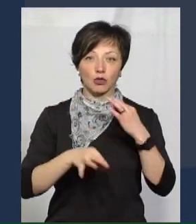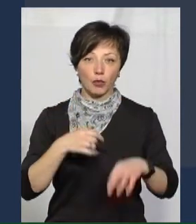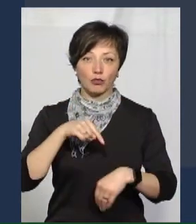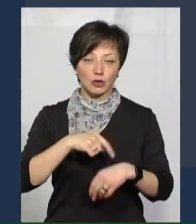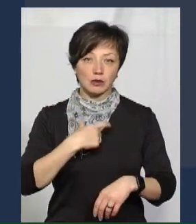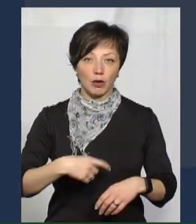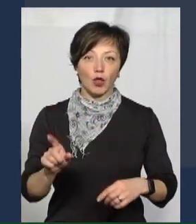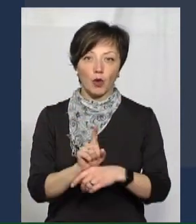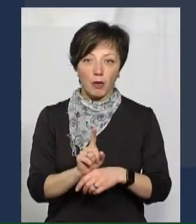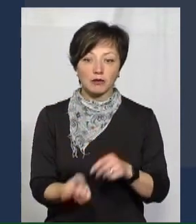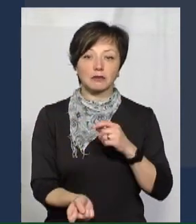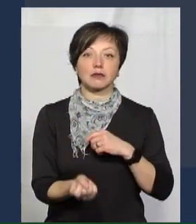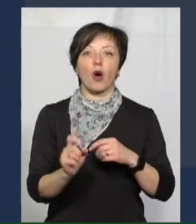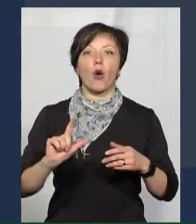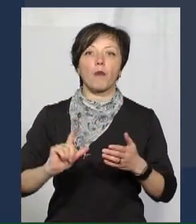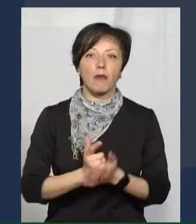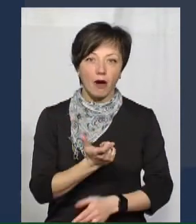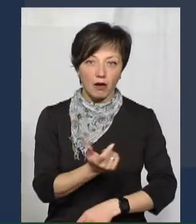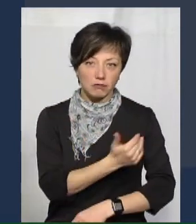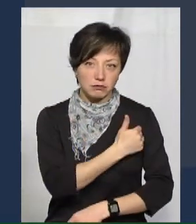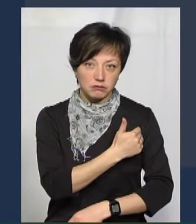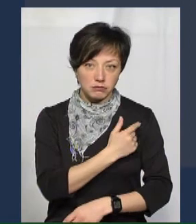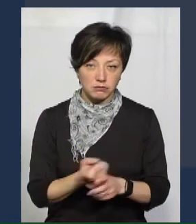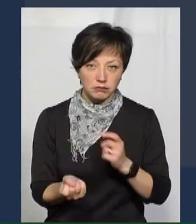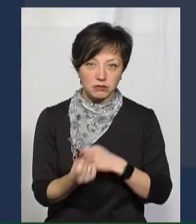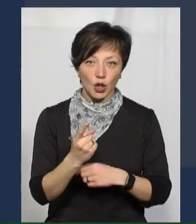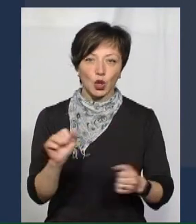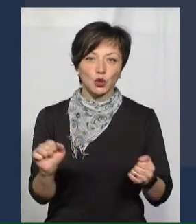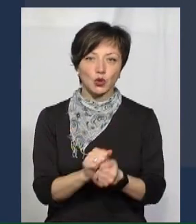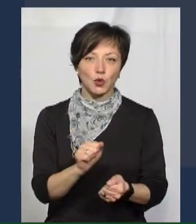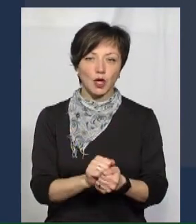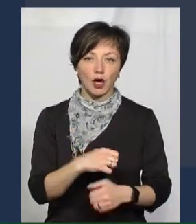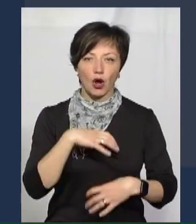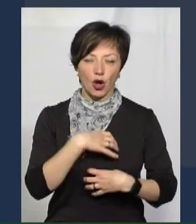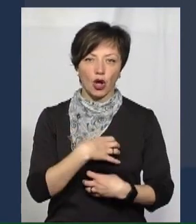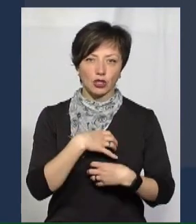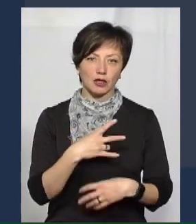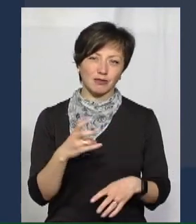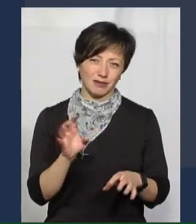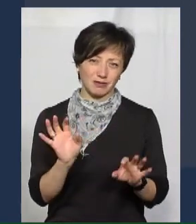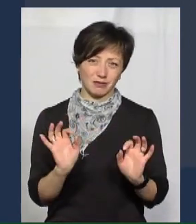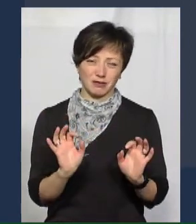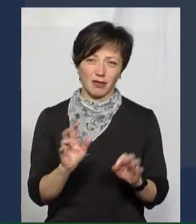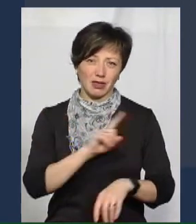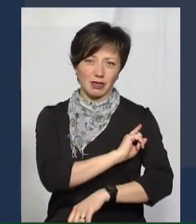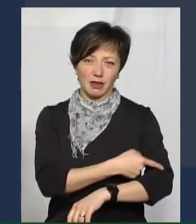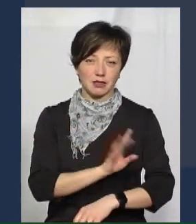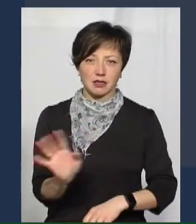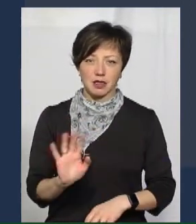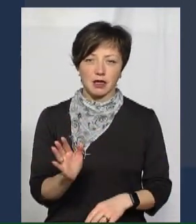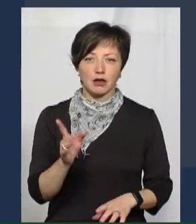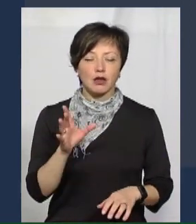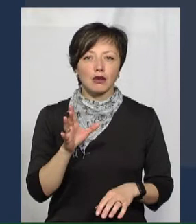Тоді знову з'явилася температура. Не мав місце сухий кашель, але не досить сильний. Дуже важкий